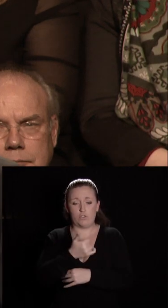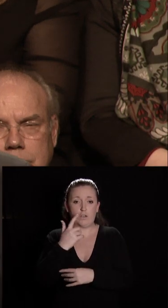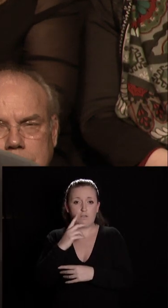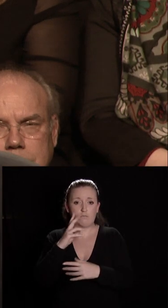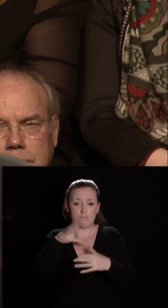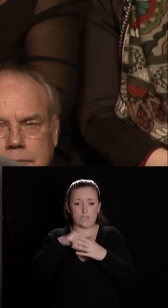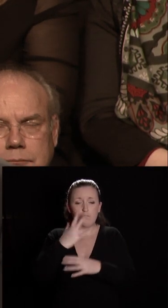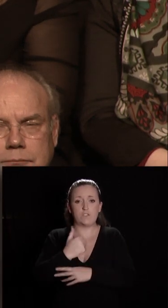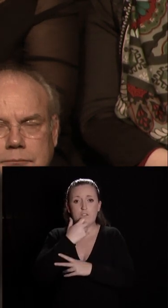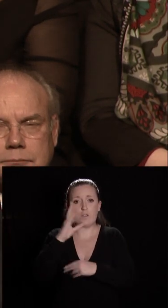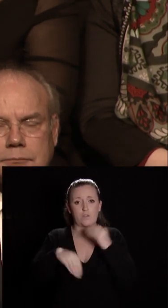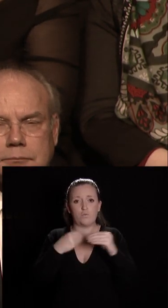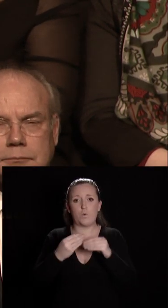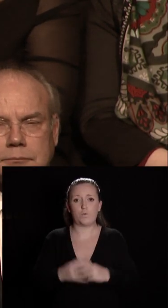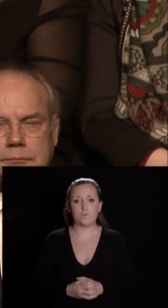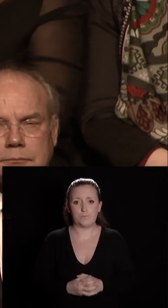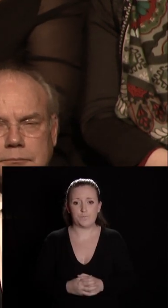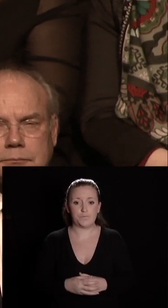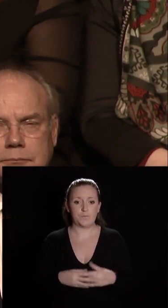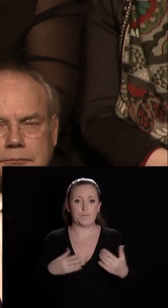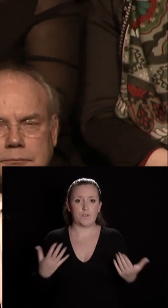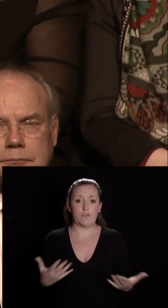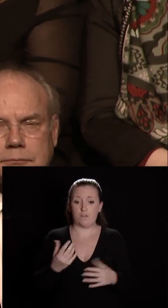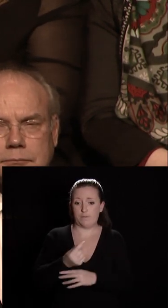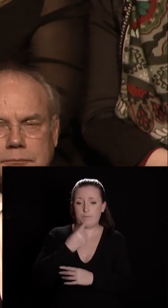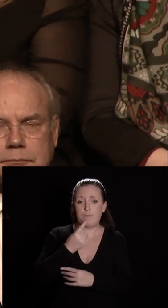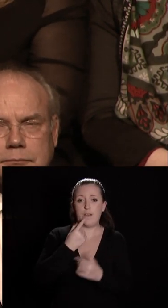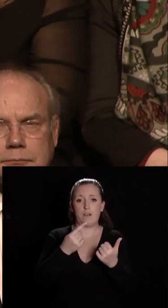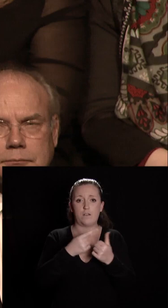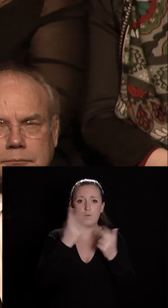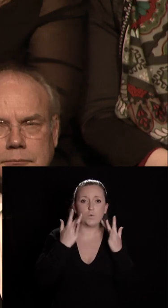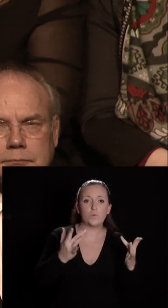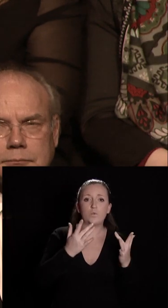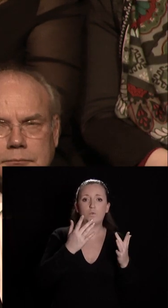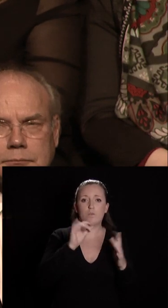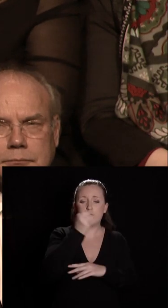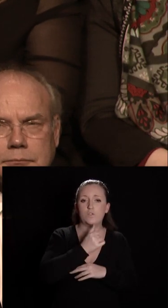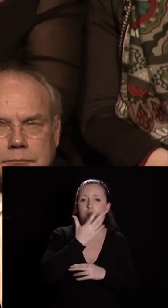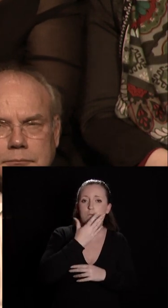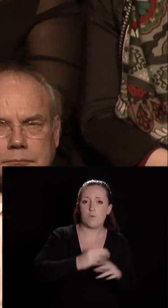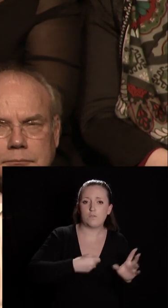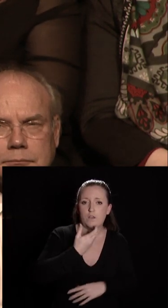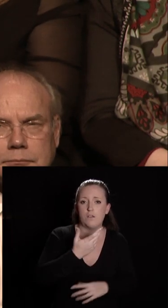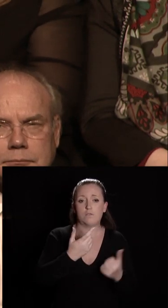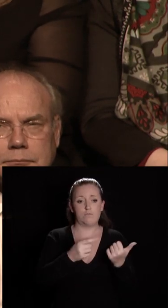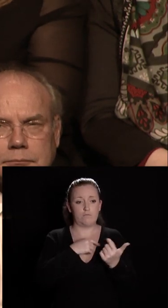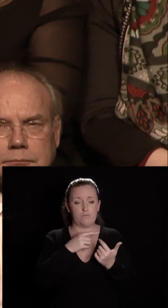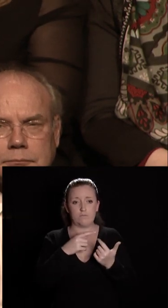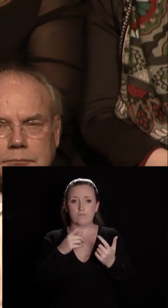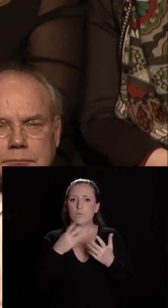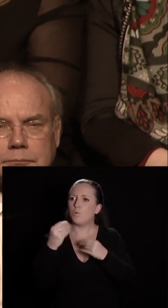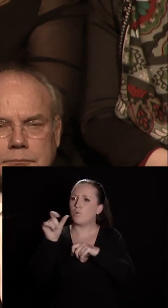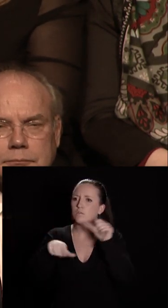alors je vous ai parlé bien sûr de la culture du musée des beaux-arts beaucoup de personnes m'ont demandé